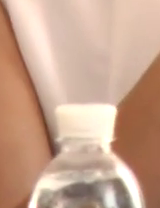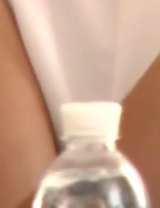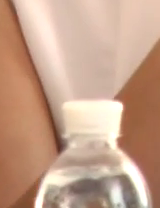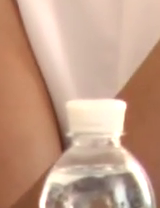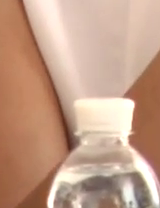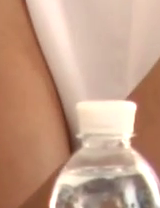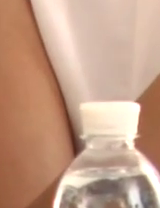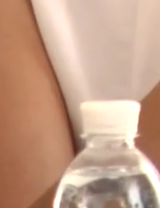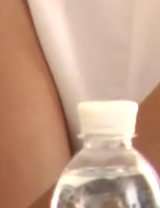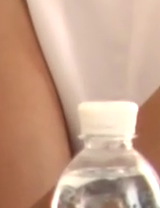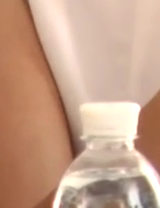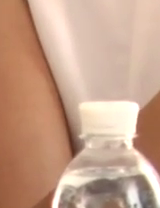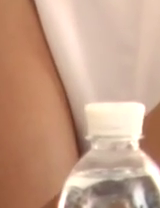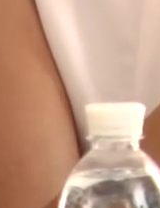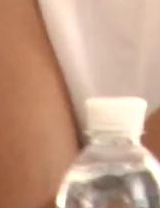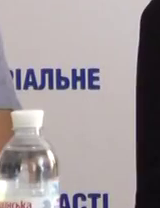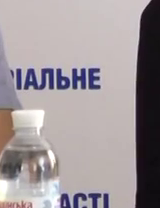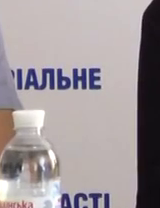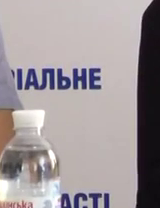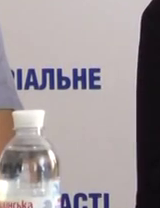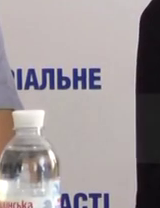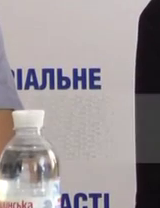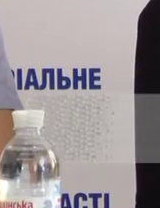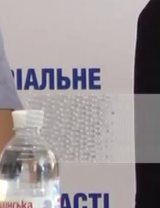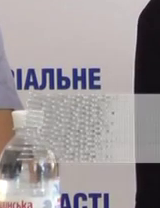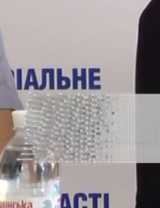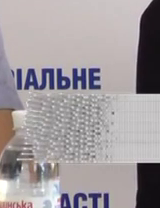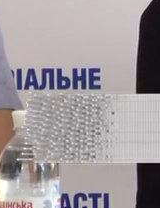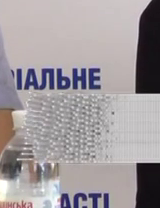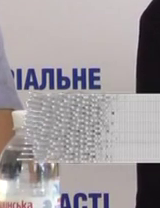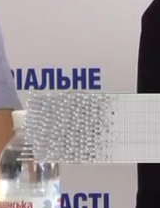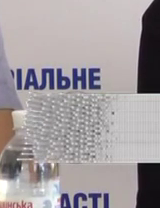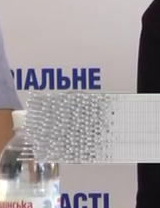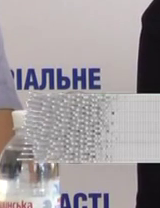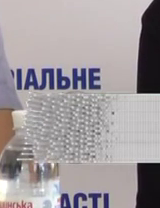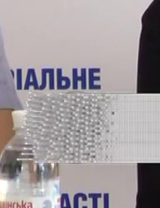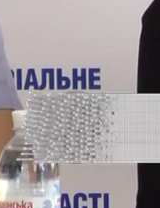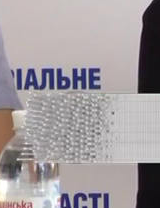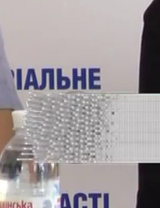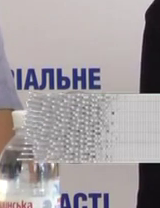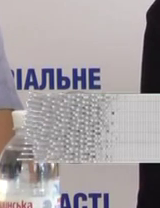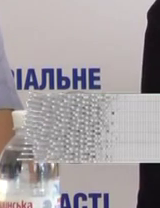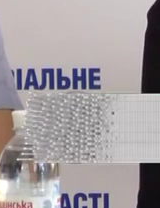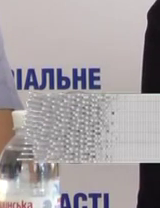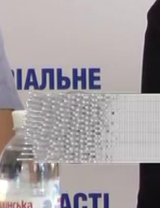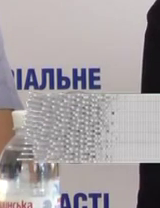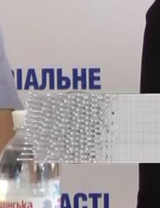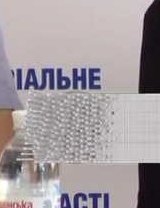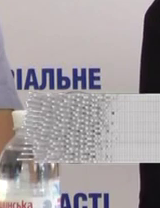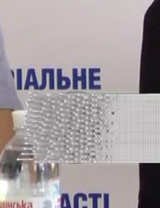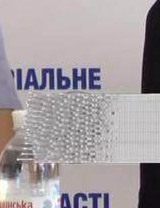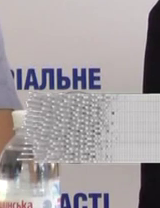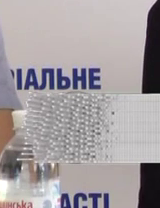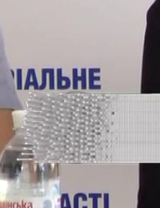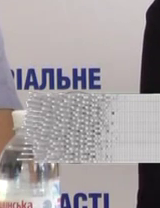звільнення може приймати лише її безпосередній керівник В будь-якому випадку рішення про звільнення того чи іншого чиновника приймає його керівництво